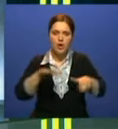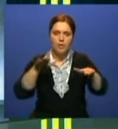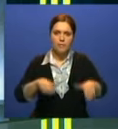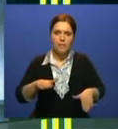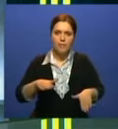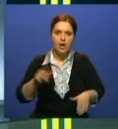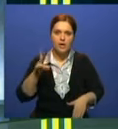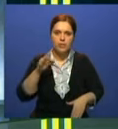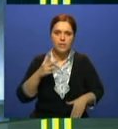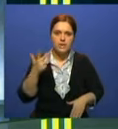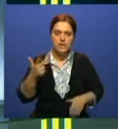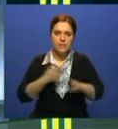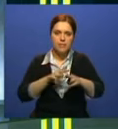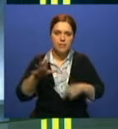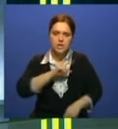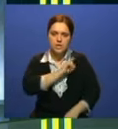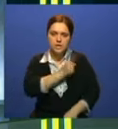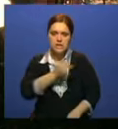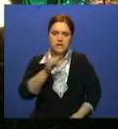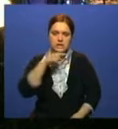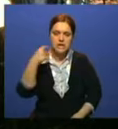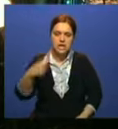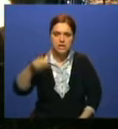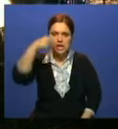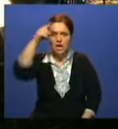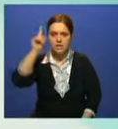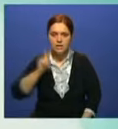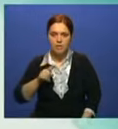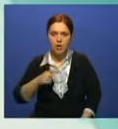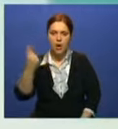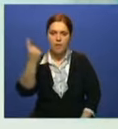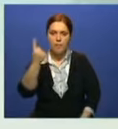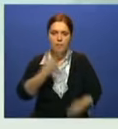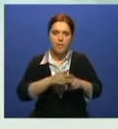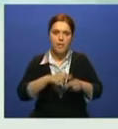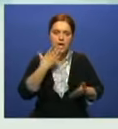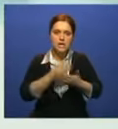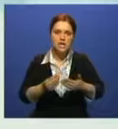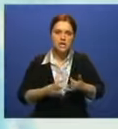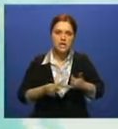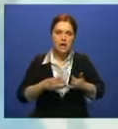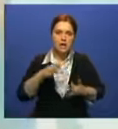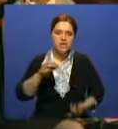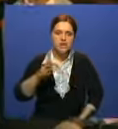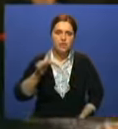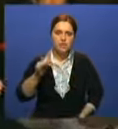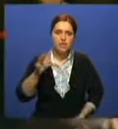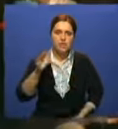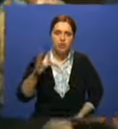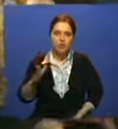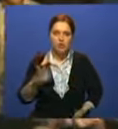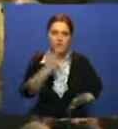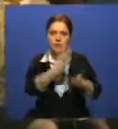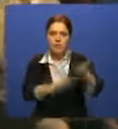намадов, где им противостояли сильнейшие бойцы из России и Азербайджана. В первом бою наш земляк Булатбек Тимиров уступил россиянину